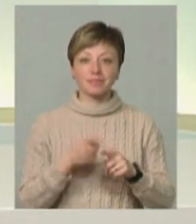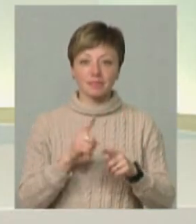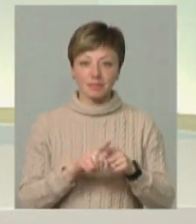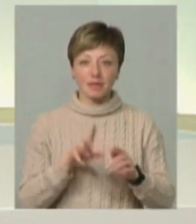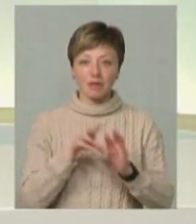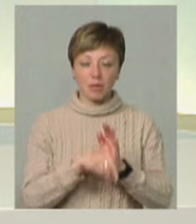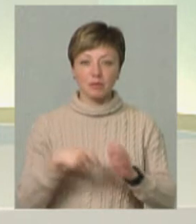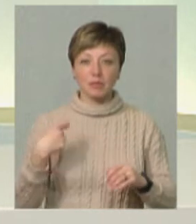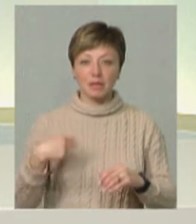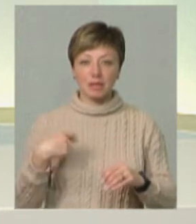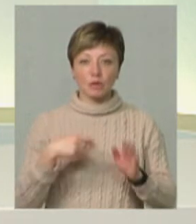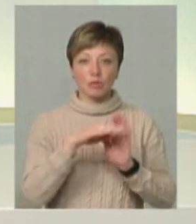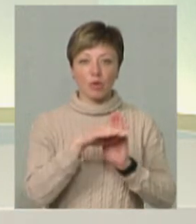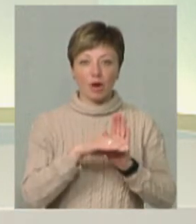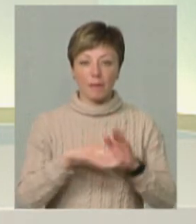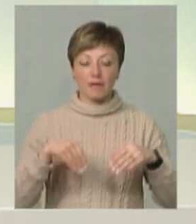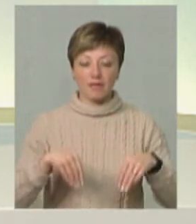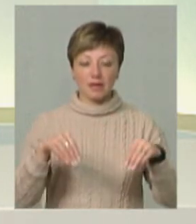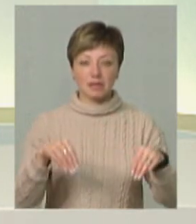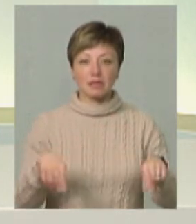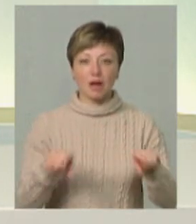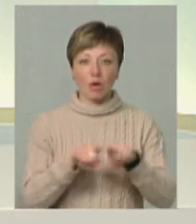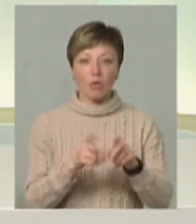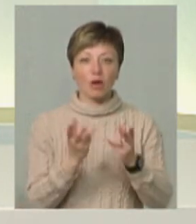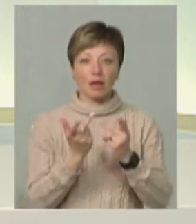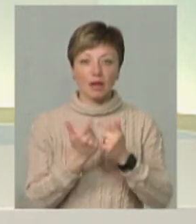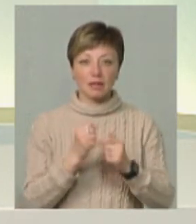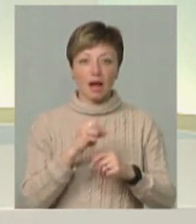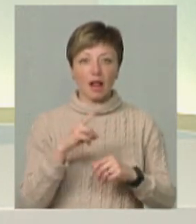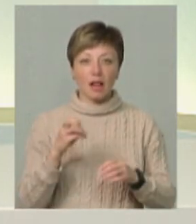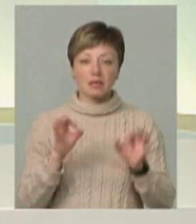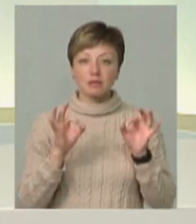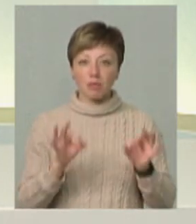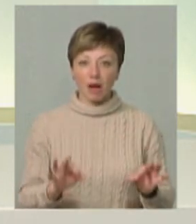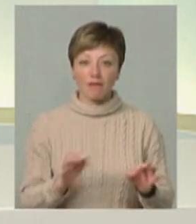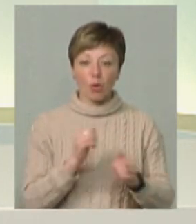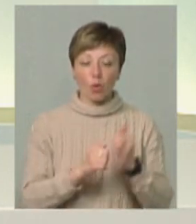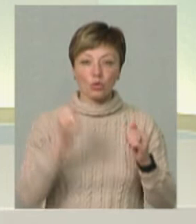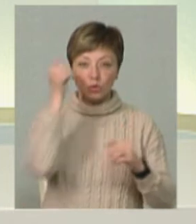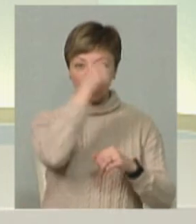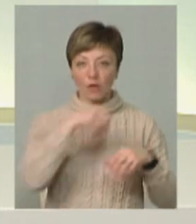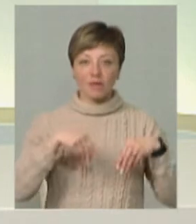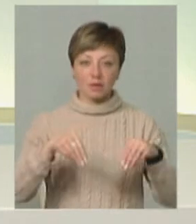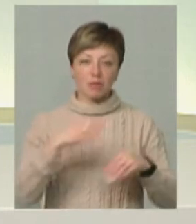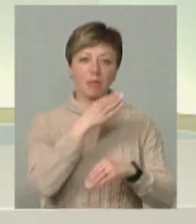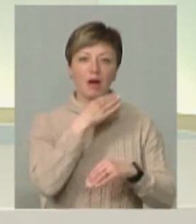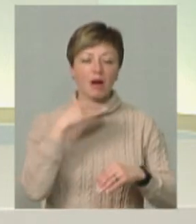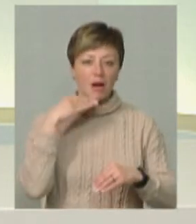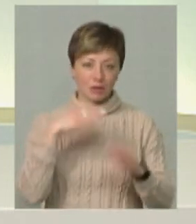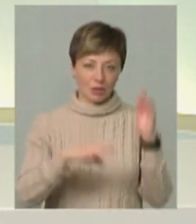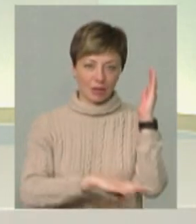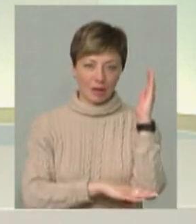межах президентської програми. Ми висадили таку кількість, але, справді, ми кожного року висаджуємо велику кількість дерев.